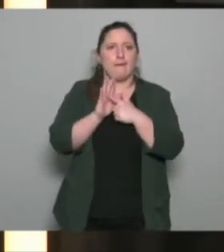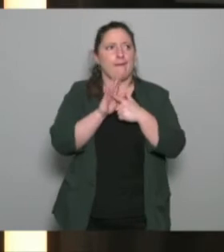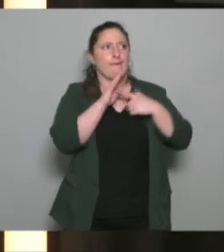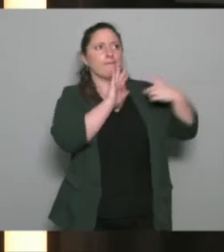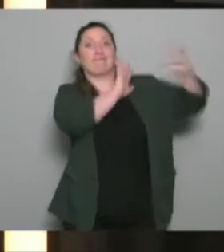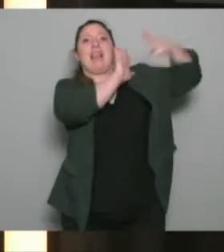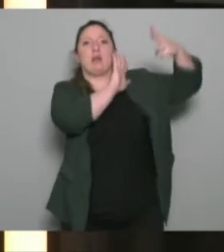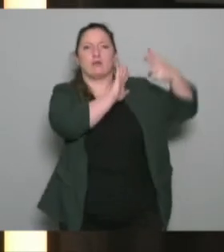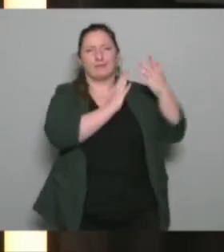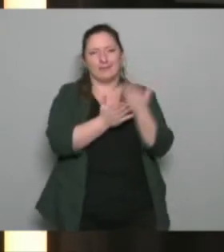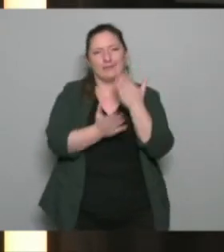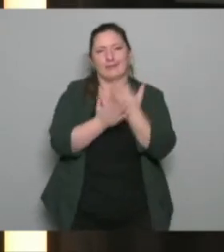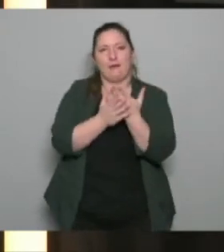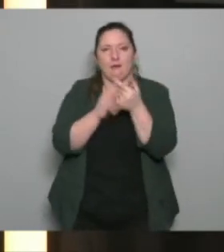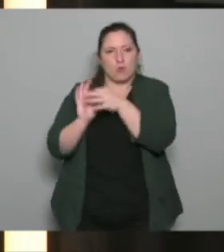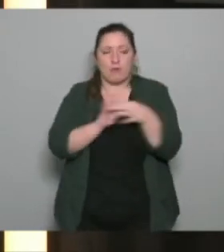au contenu de formation